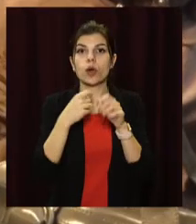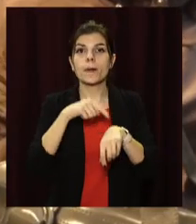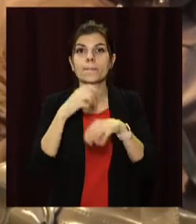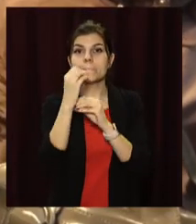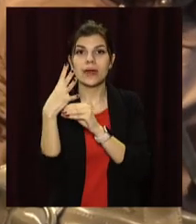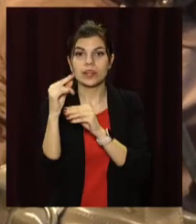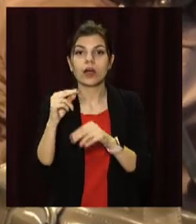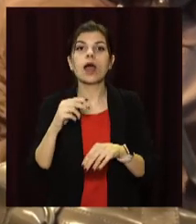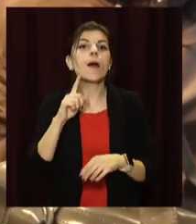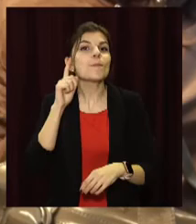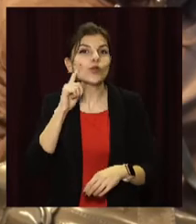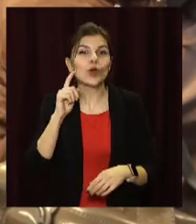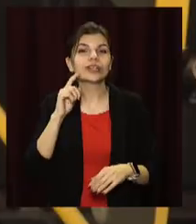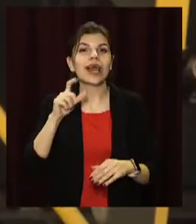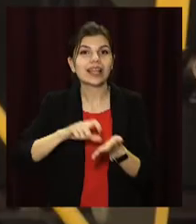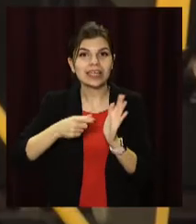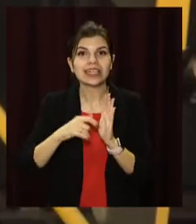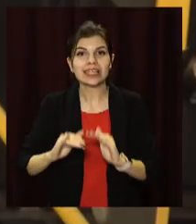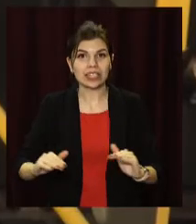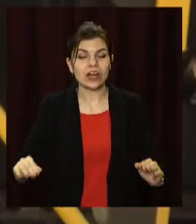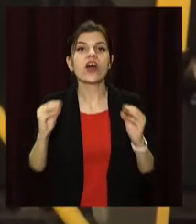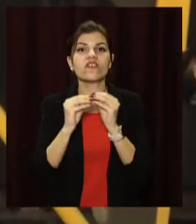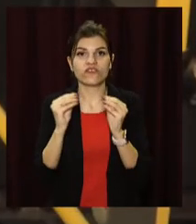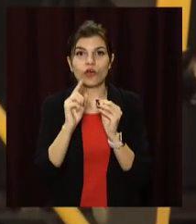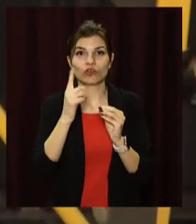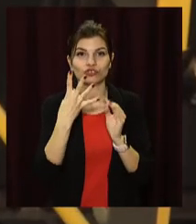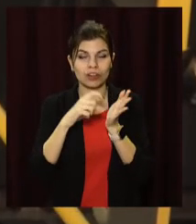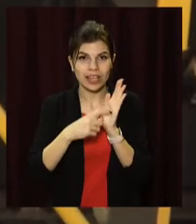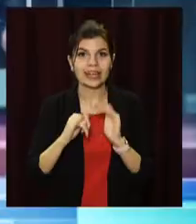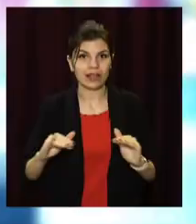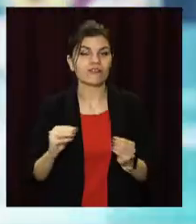Молодші класи та дитсадки працюватимуть у звичному режимі.